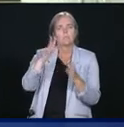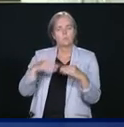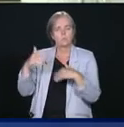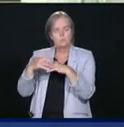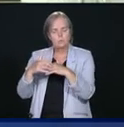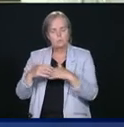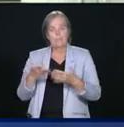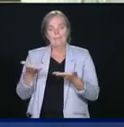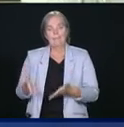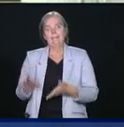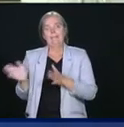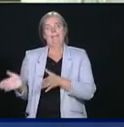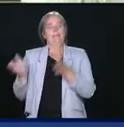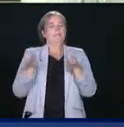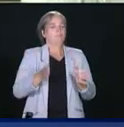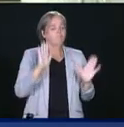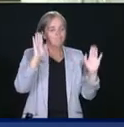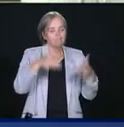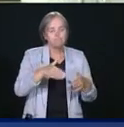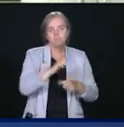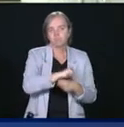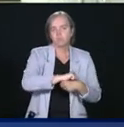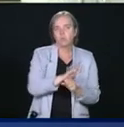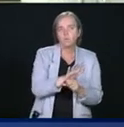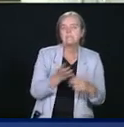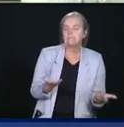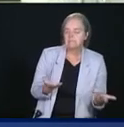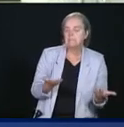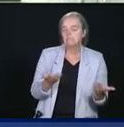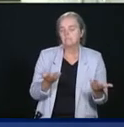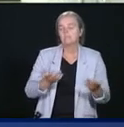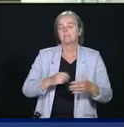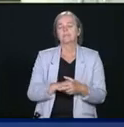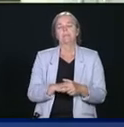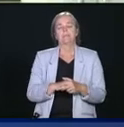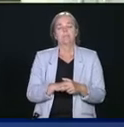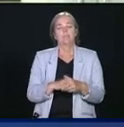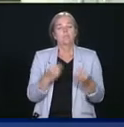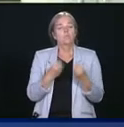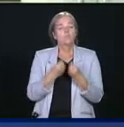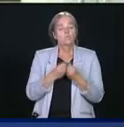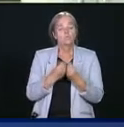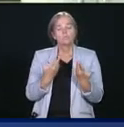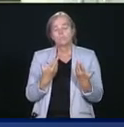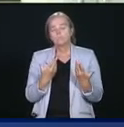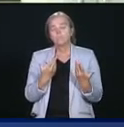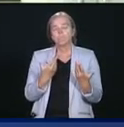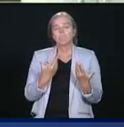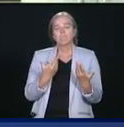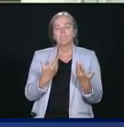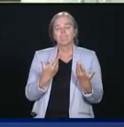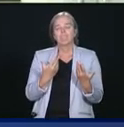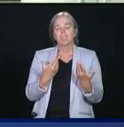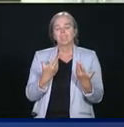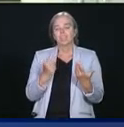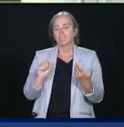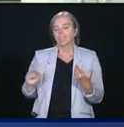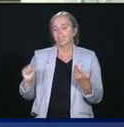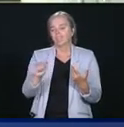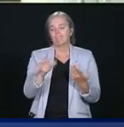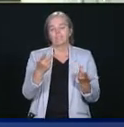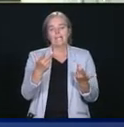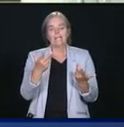Plusieurs de nos partenaires sont concentrés pour soutenir leur communauté, et nous continuons de travailler sur une stratégie